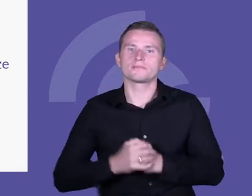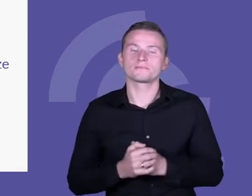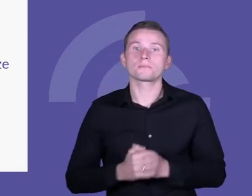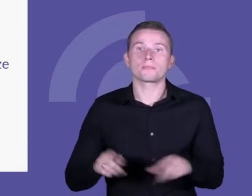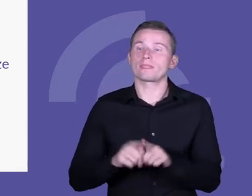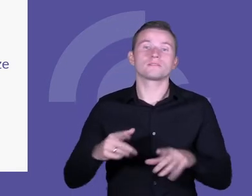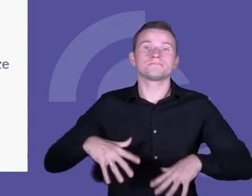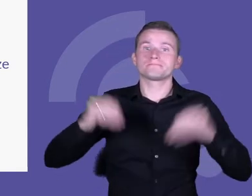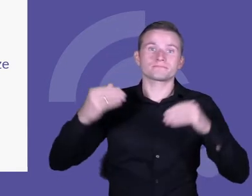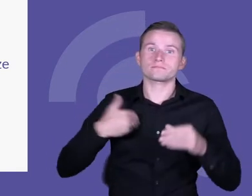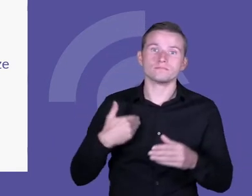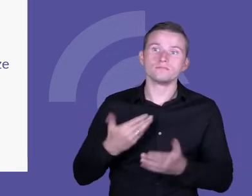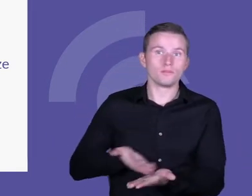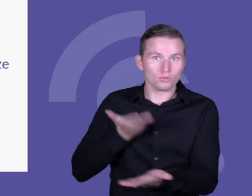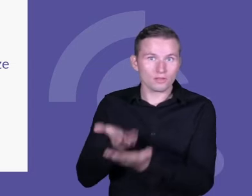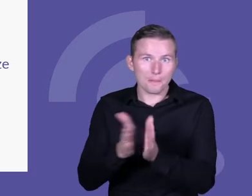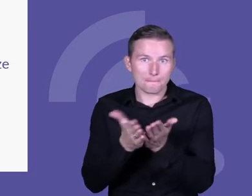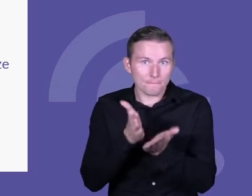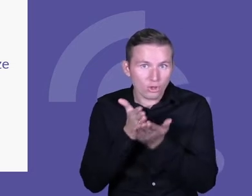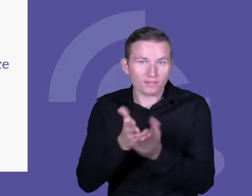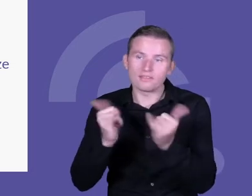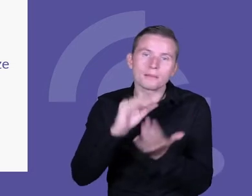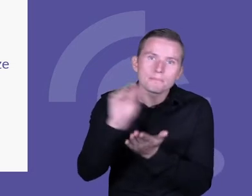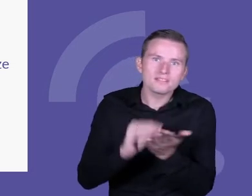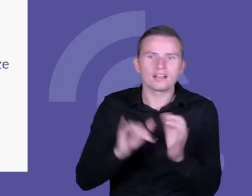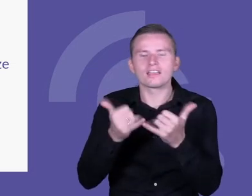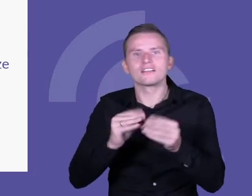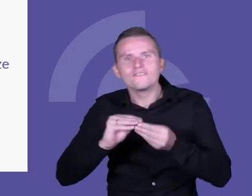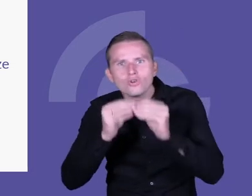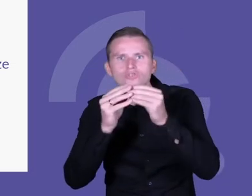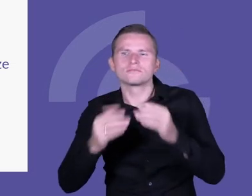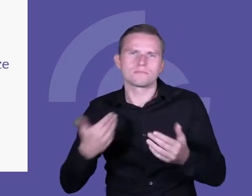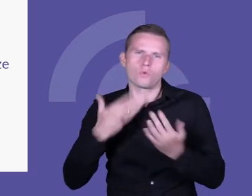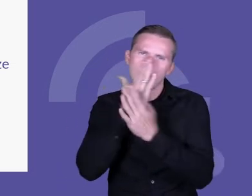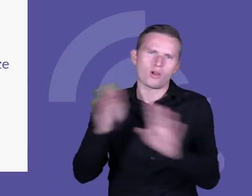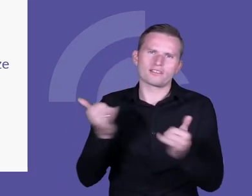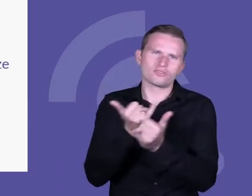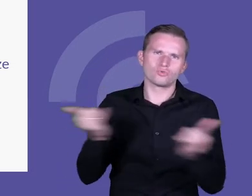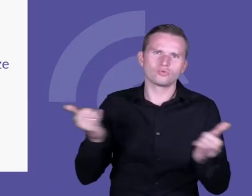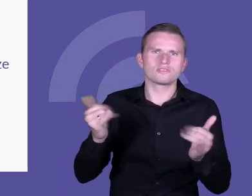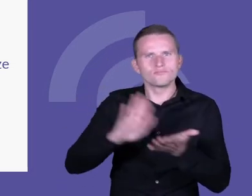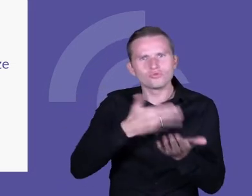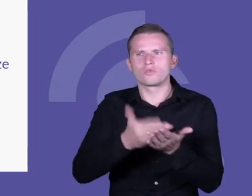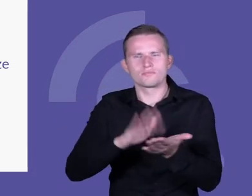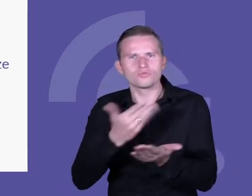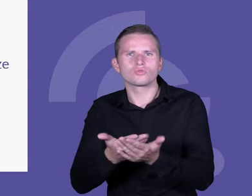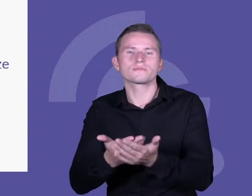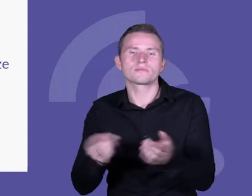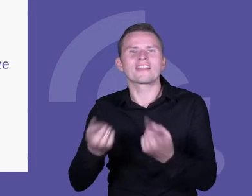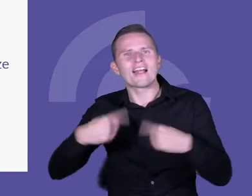zarówno poradnik, jak pisać, jak tworzyć, pokazaliśmy kilka modeli możliwych realizacji zadań